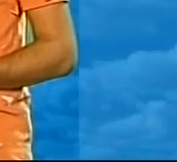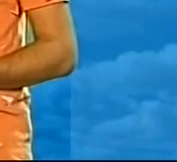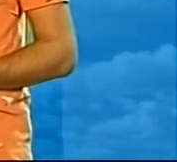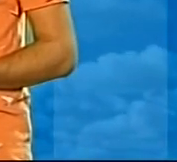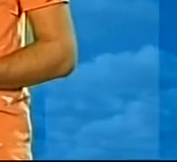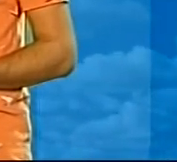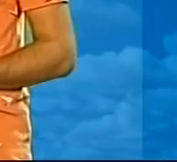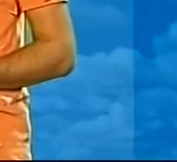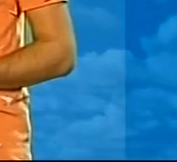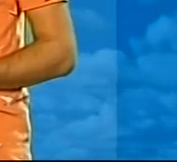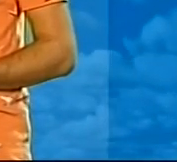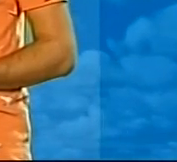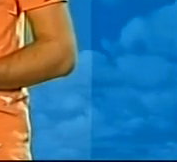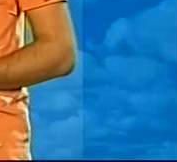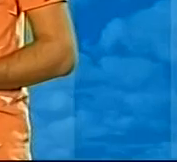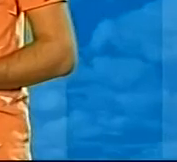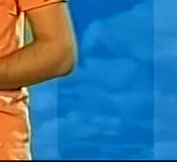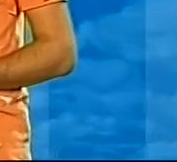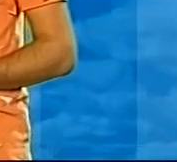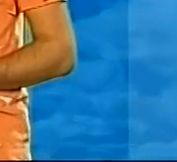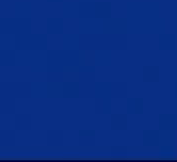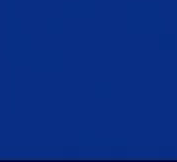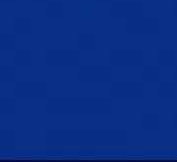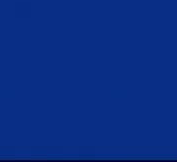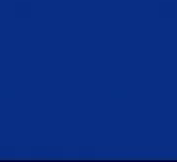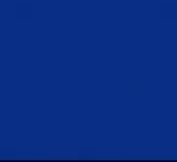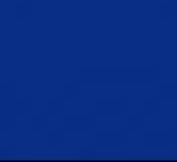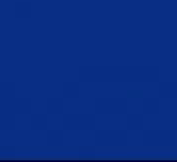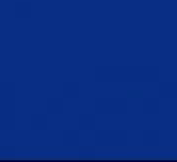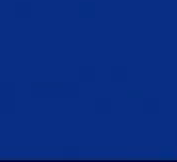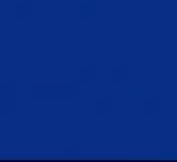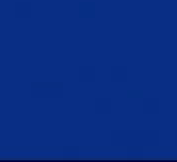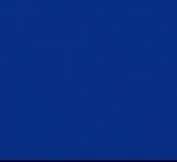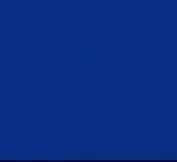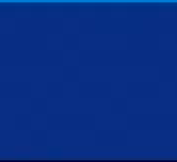згодом в ефірі ЮА Кропивницький. Дякую